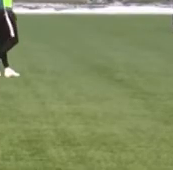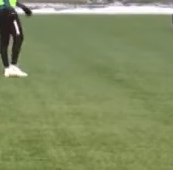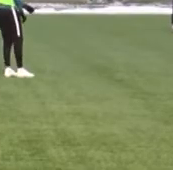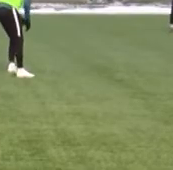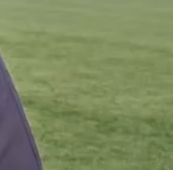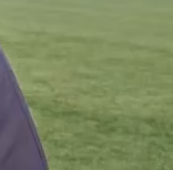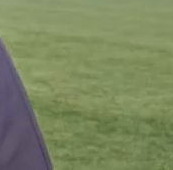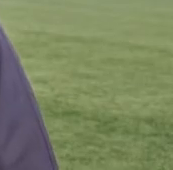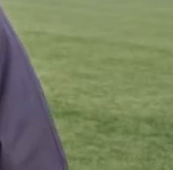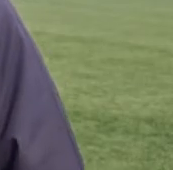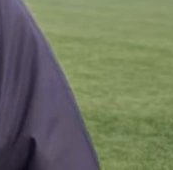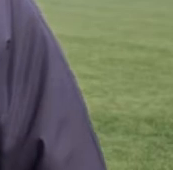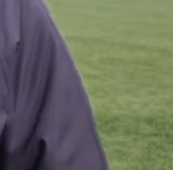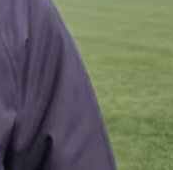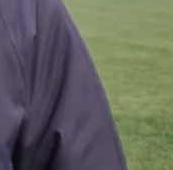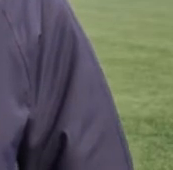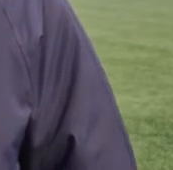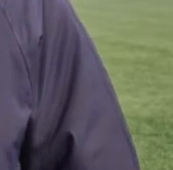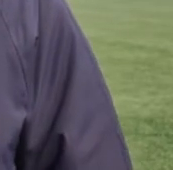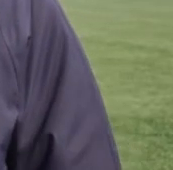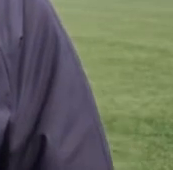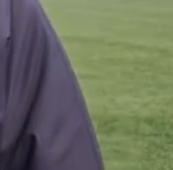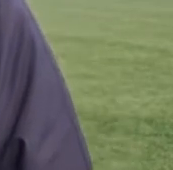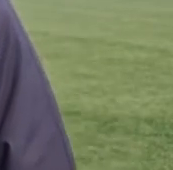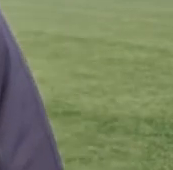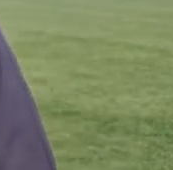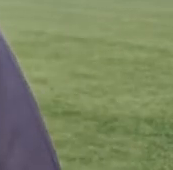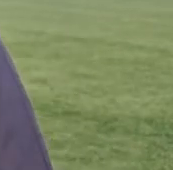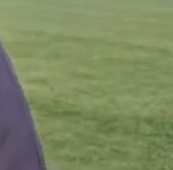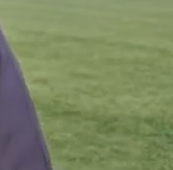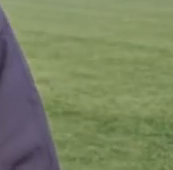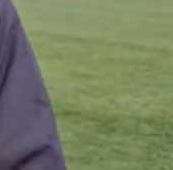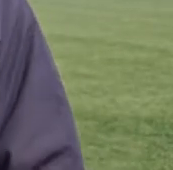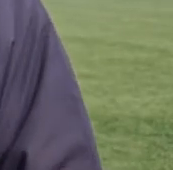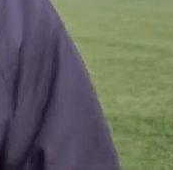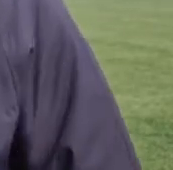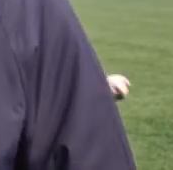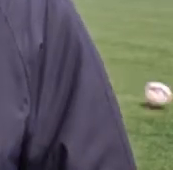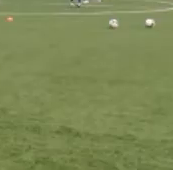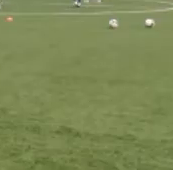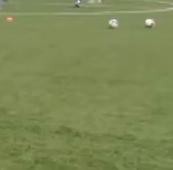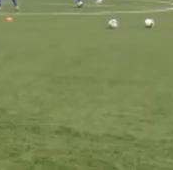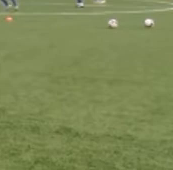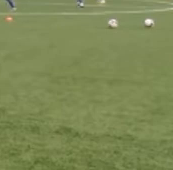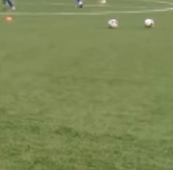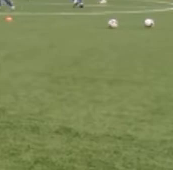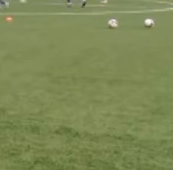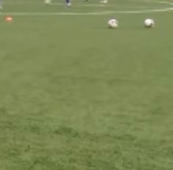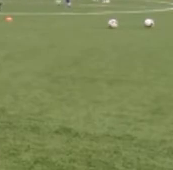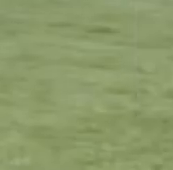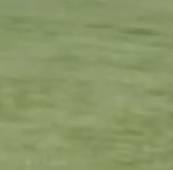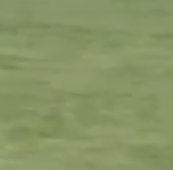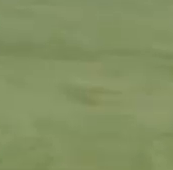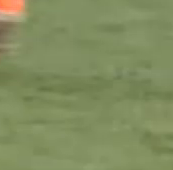травм втягуючий період, значить все буде нормально. І далі будуть проходити ігровий цикл. Футболісти тренуються